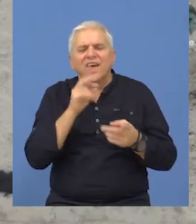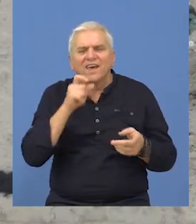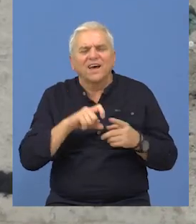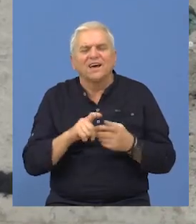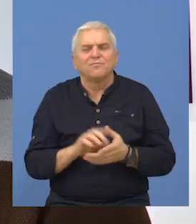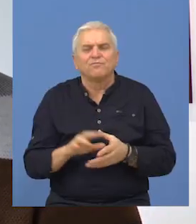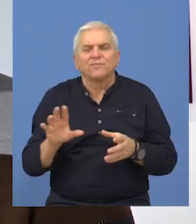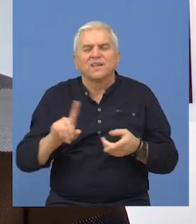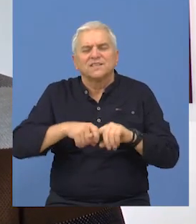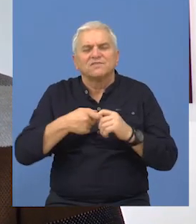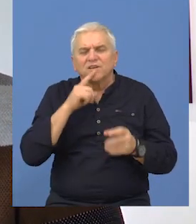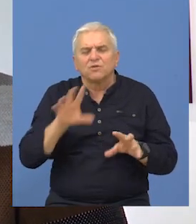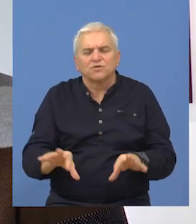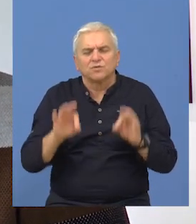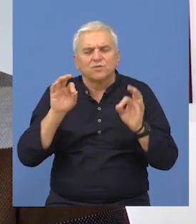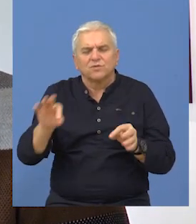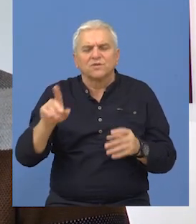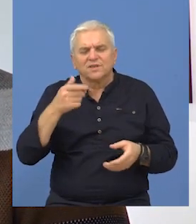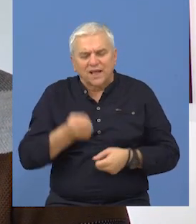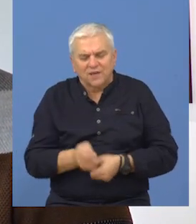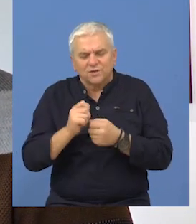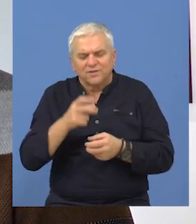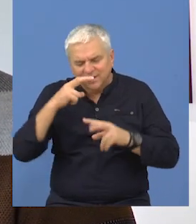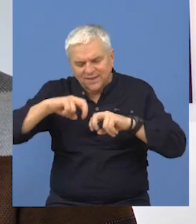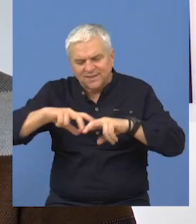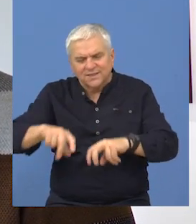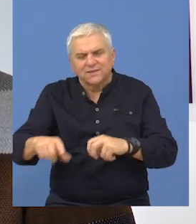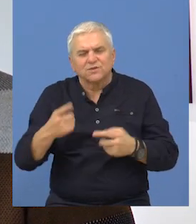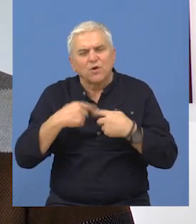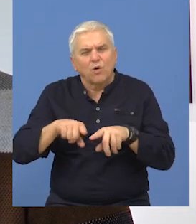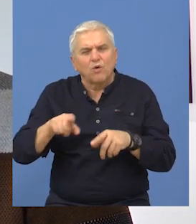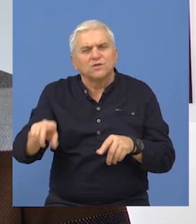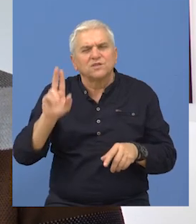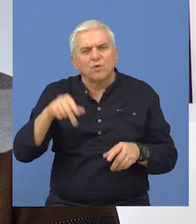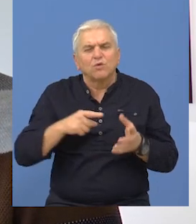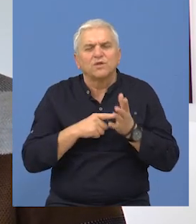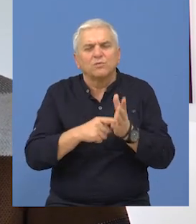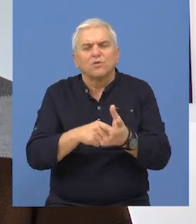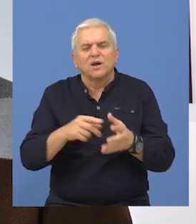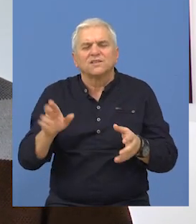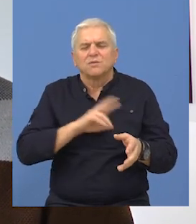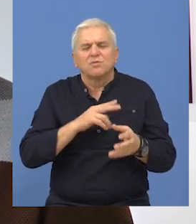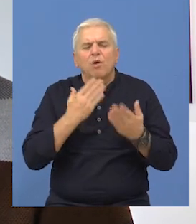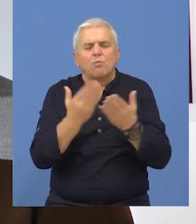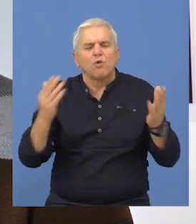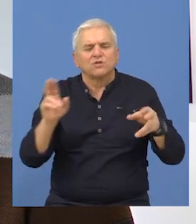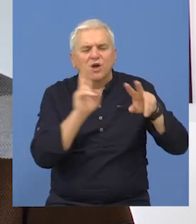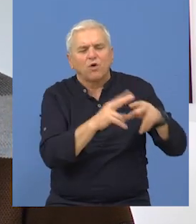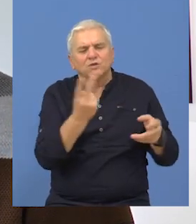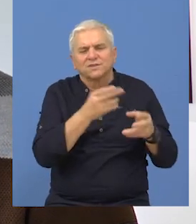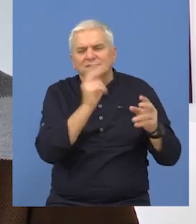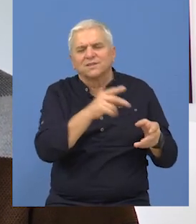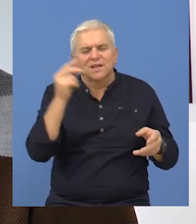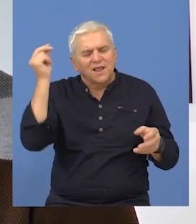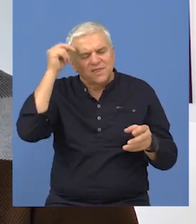desetog veka. Predmeti koji su pronađeni prilikom arheoloških istraživanja, osim što svakako se pohranjaju u muzeju i dalje